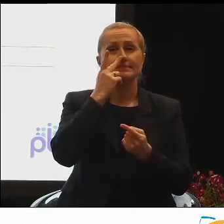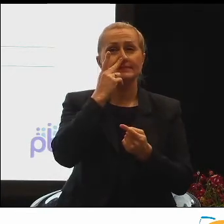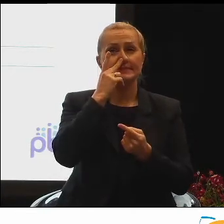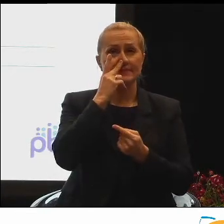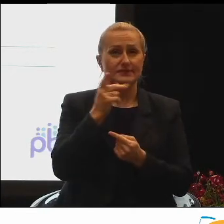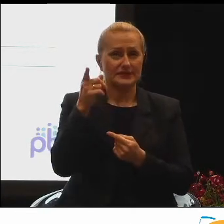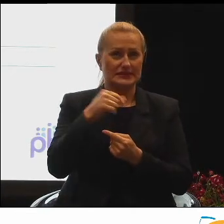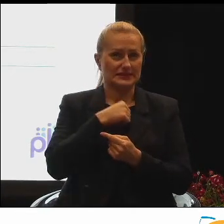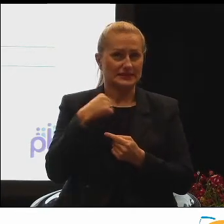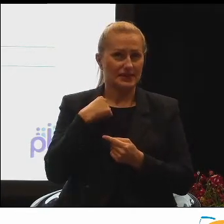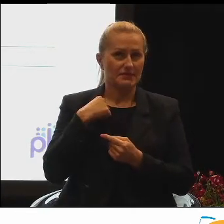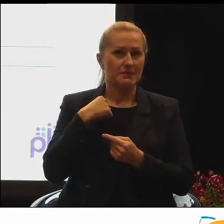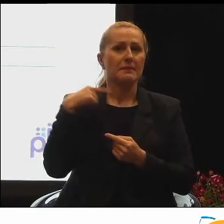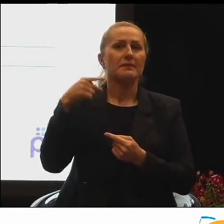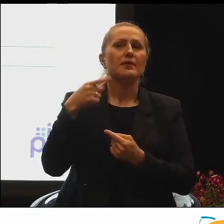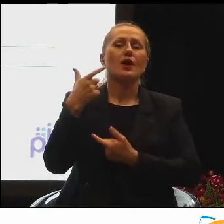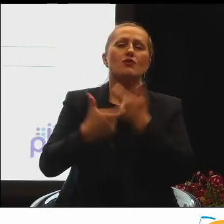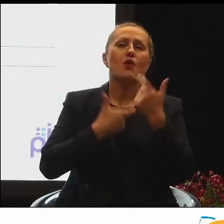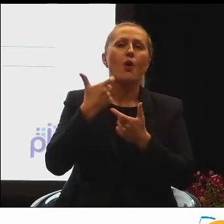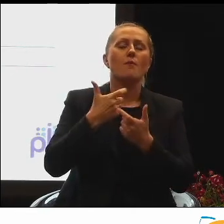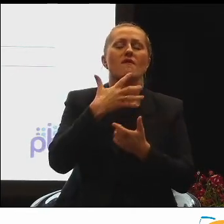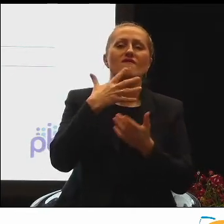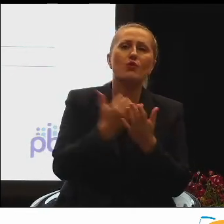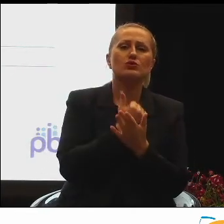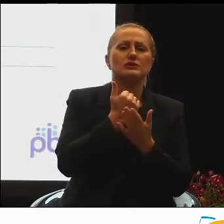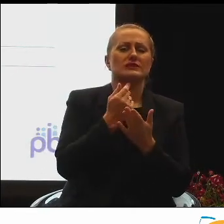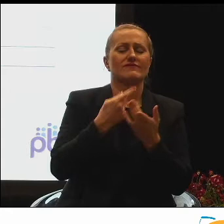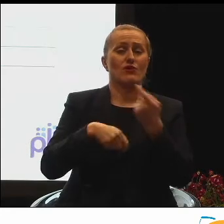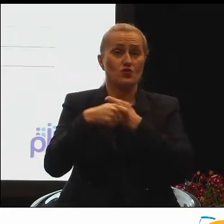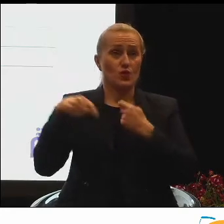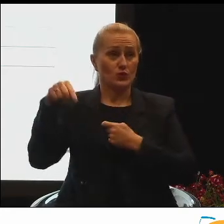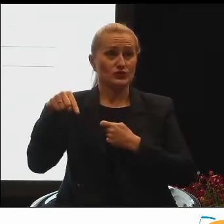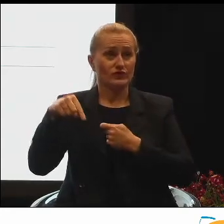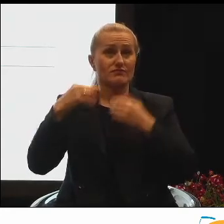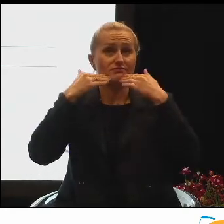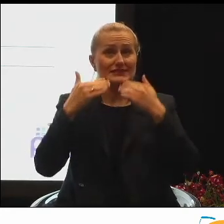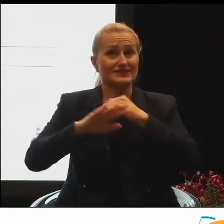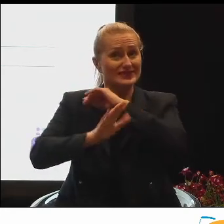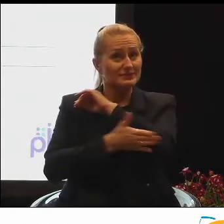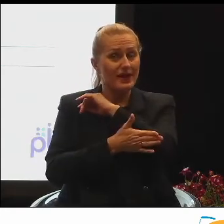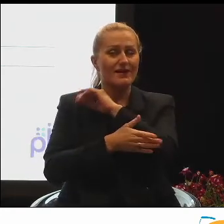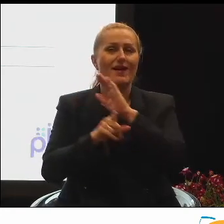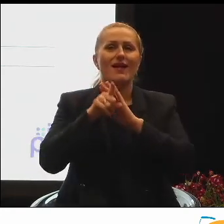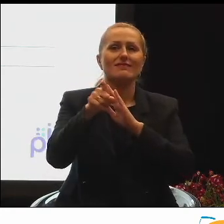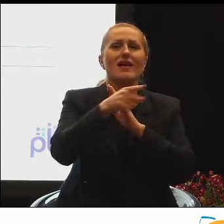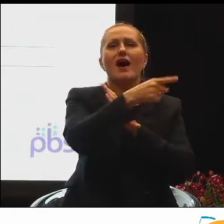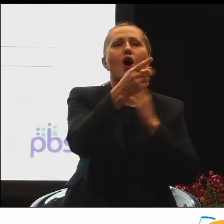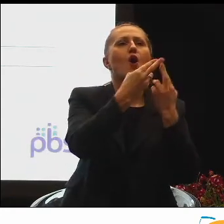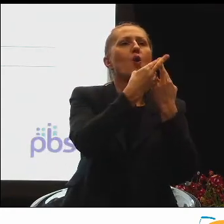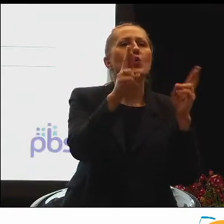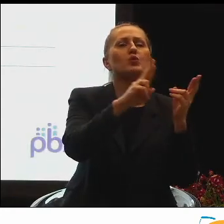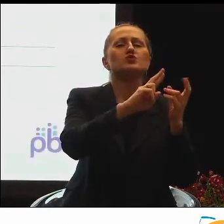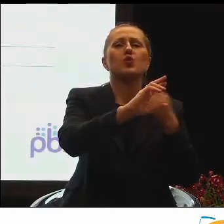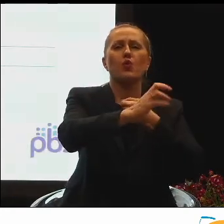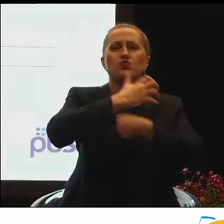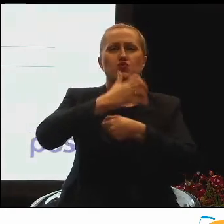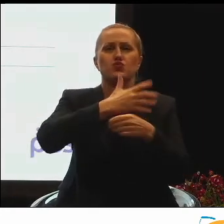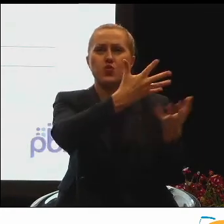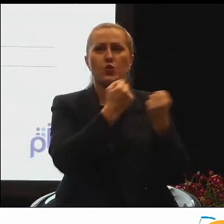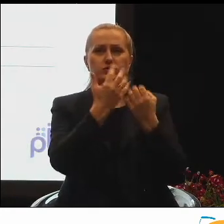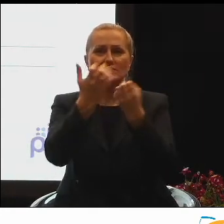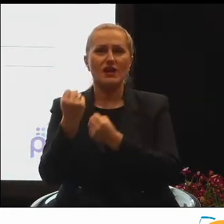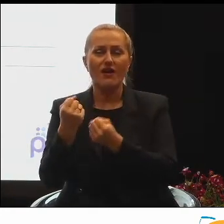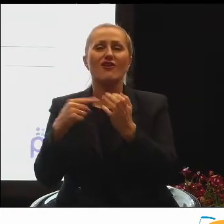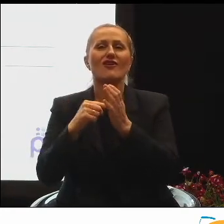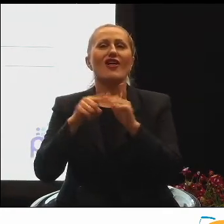stosowanie rozwiązań, które dotyczą wspierania różnorodnych dostawców. Czyli